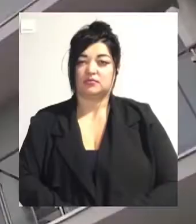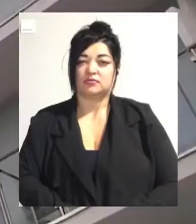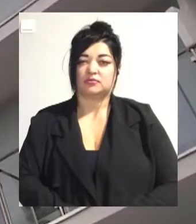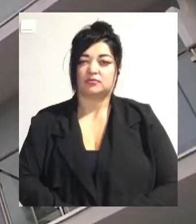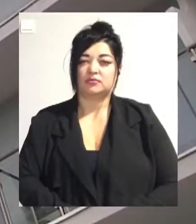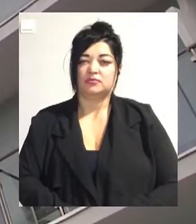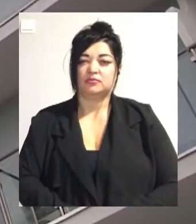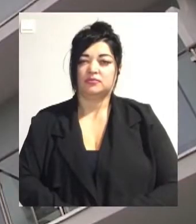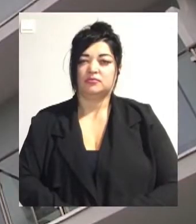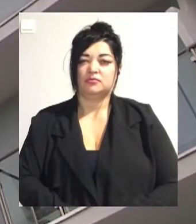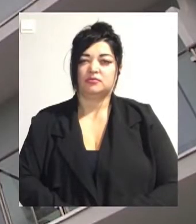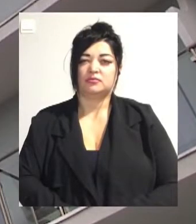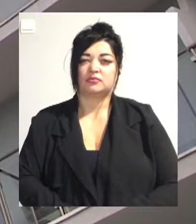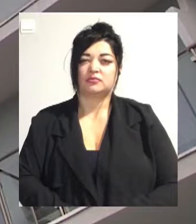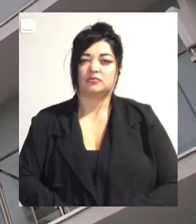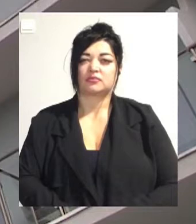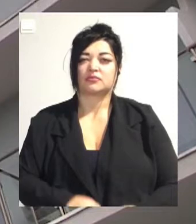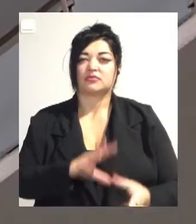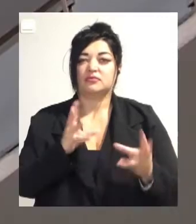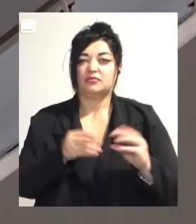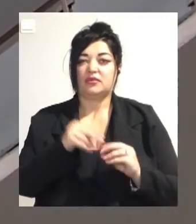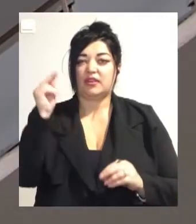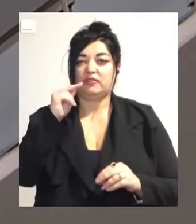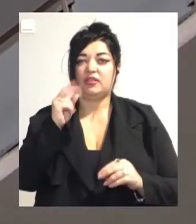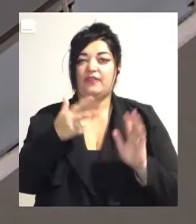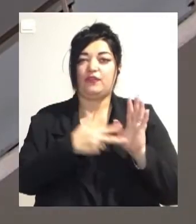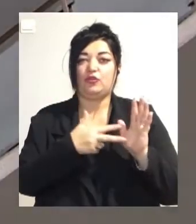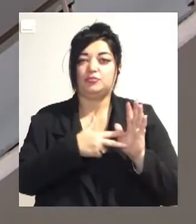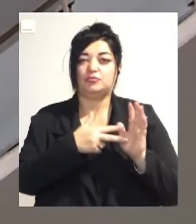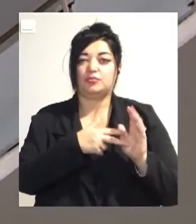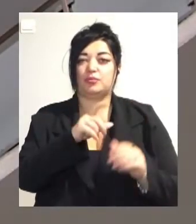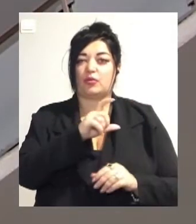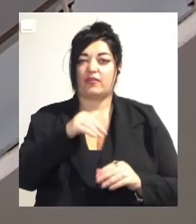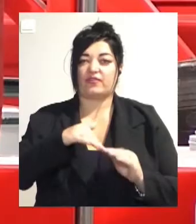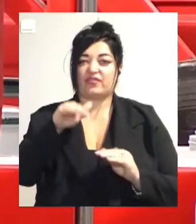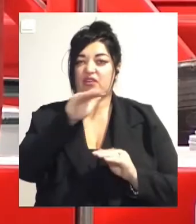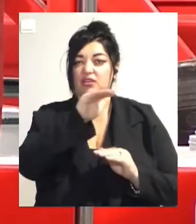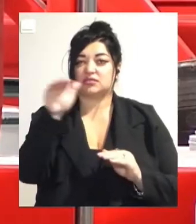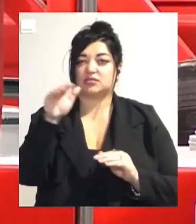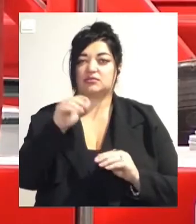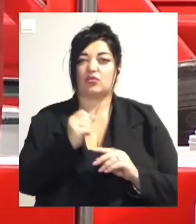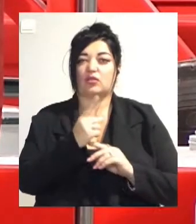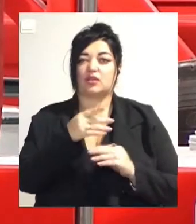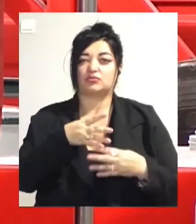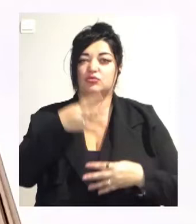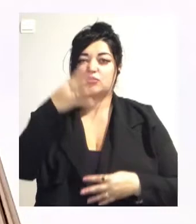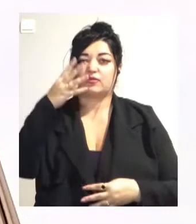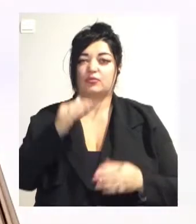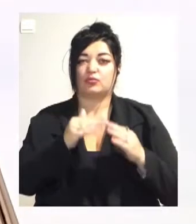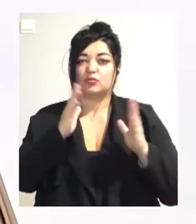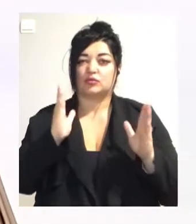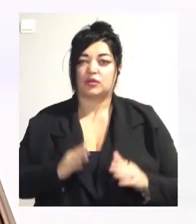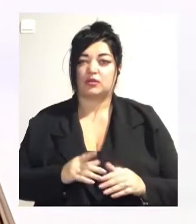За легендою навчань, на восьмому поверсі 11-поверхового будинку зайнялась квартира. На виклик прибули